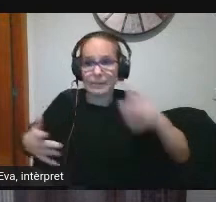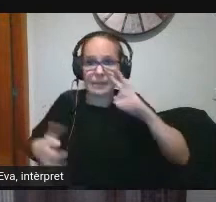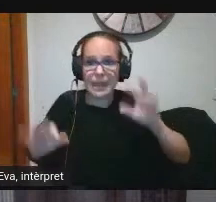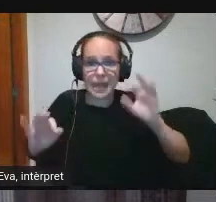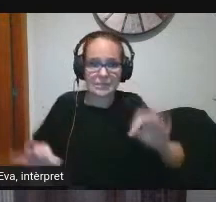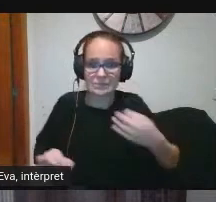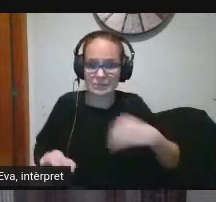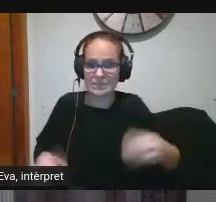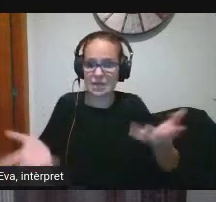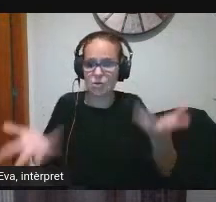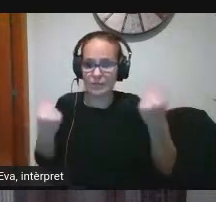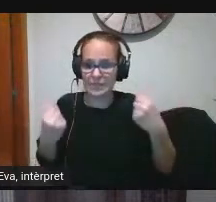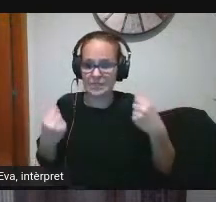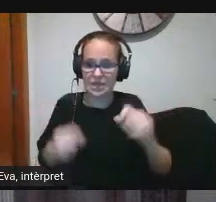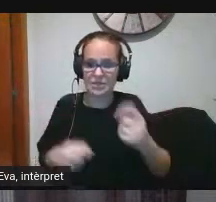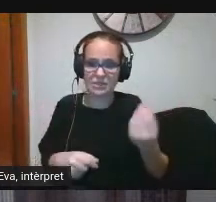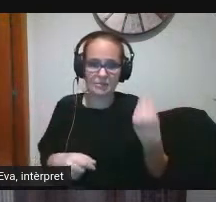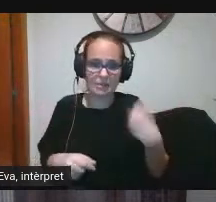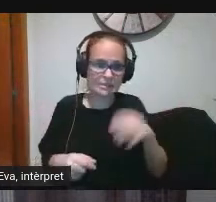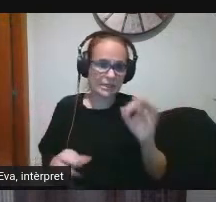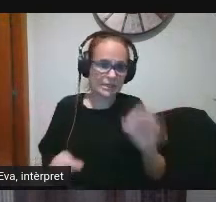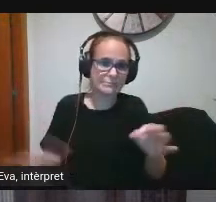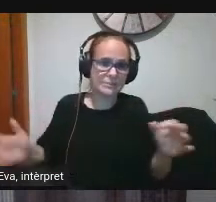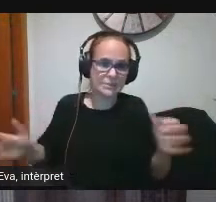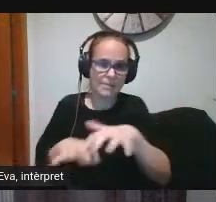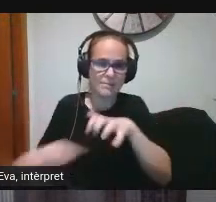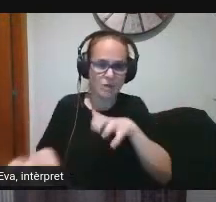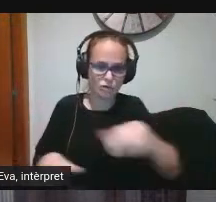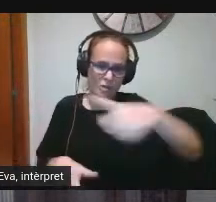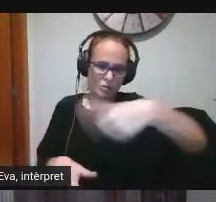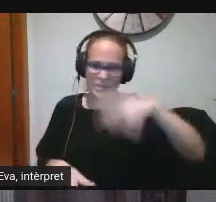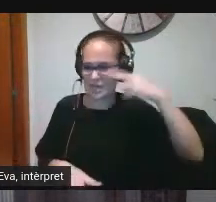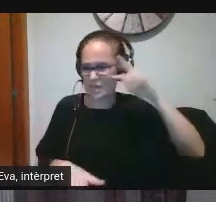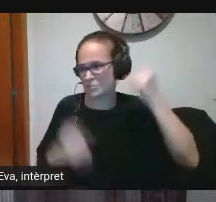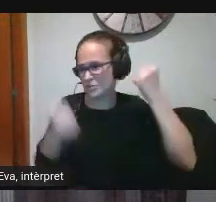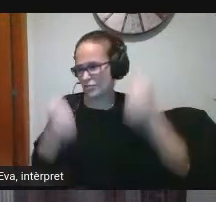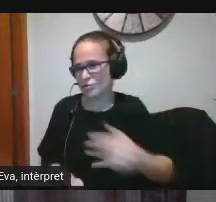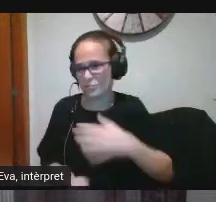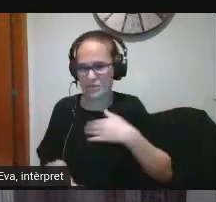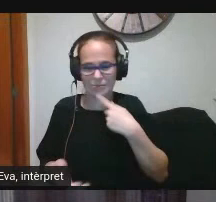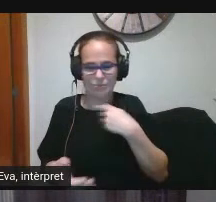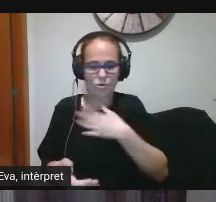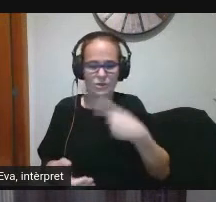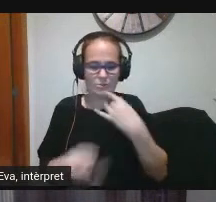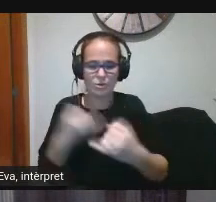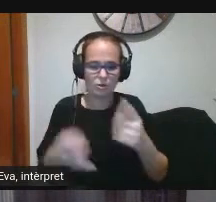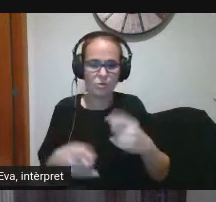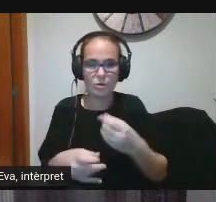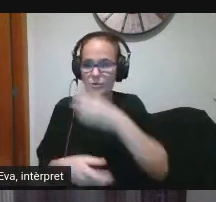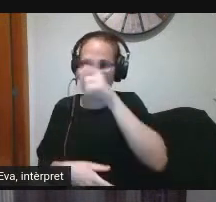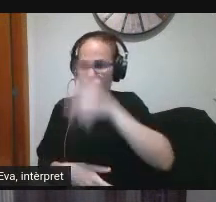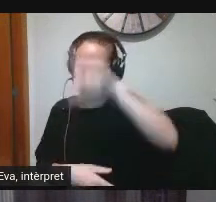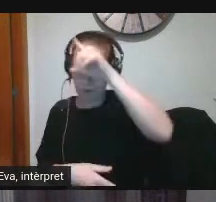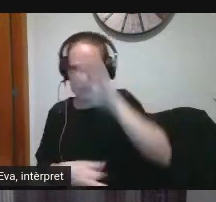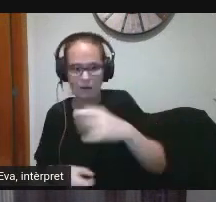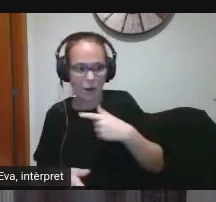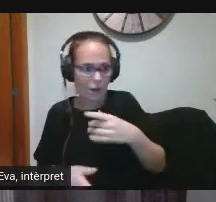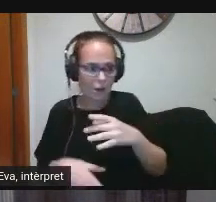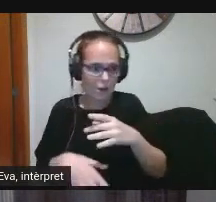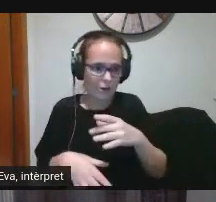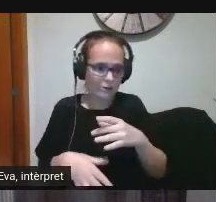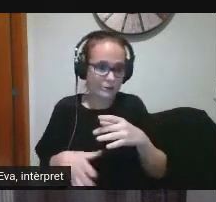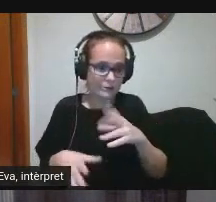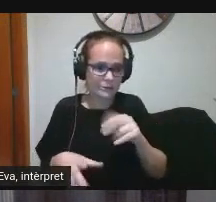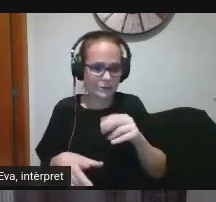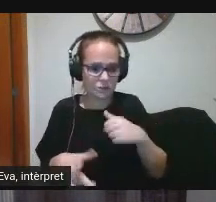la competència digital que em posava de fet aquí la majoria era super experts per tant tampoc tindria el problema però hi havia algú que era novell ostres que jo m posat a novell i